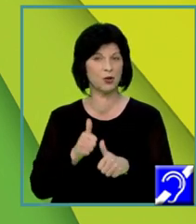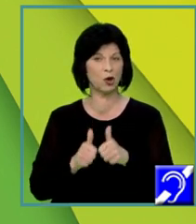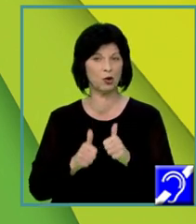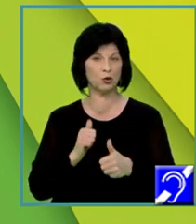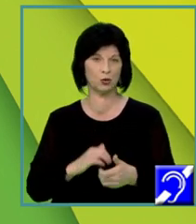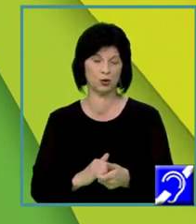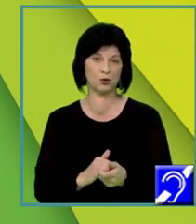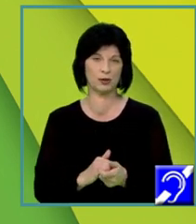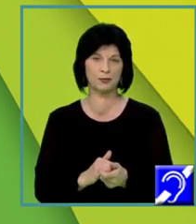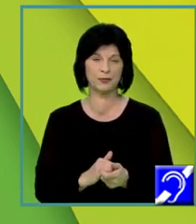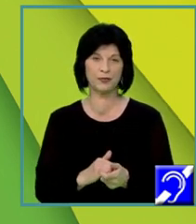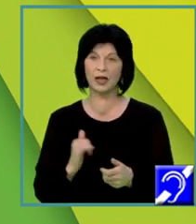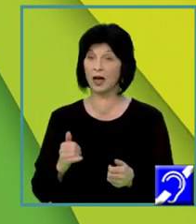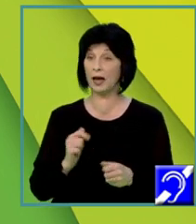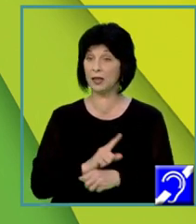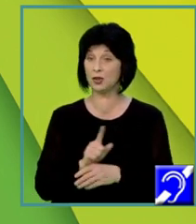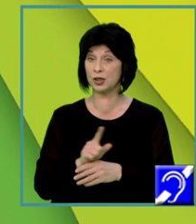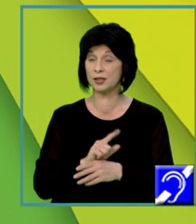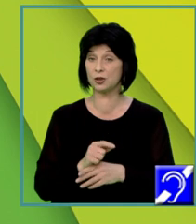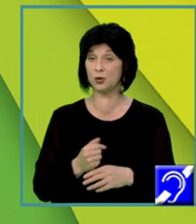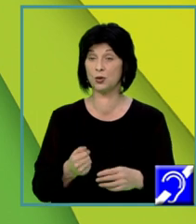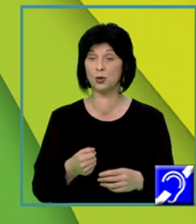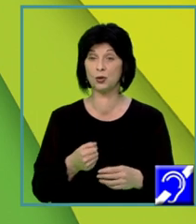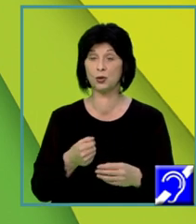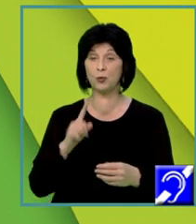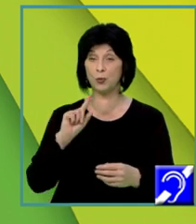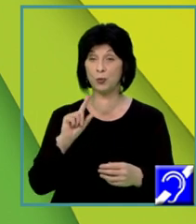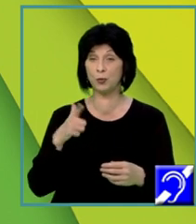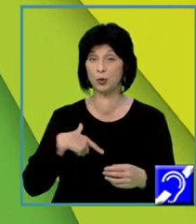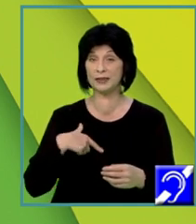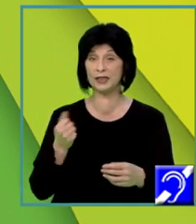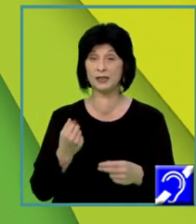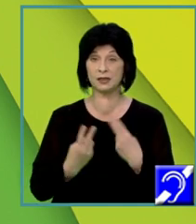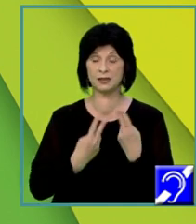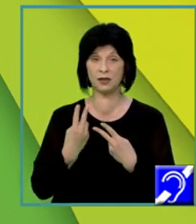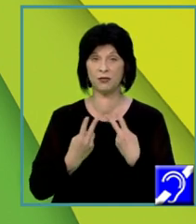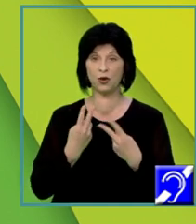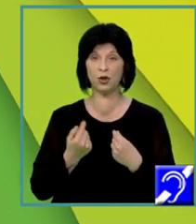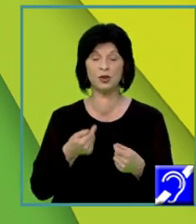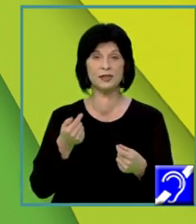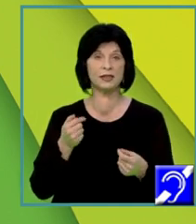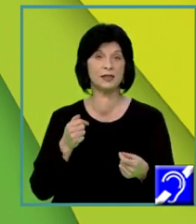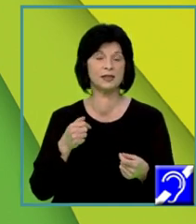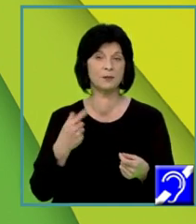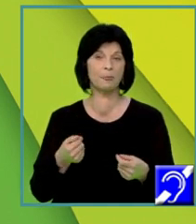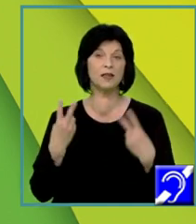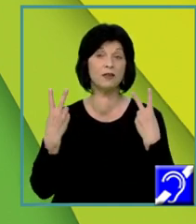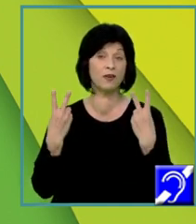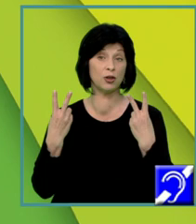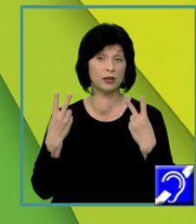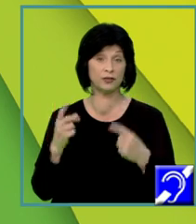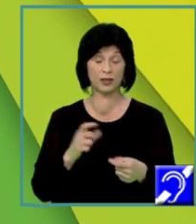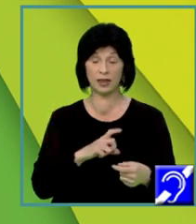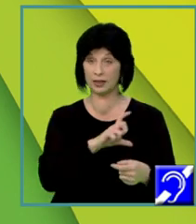un argument foarte puternic pe care să-l folosiți în valorificarea textului suport. Pentru că, nu uitați, valorificarea textului